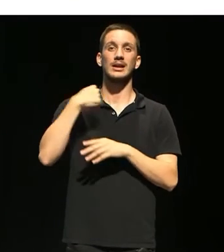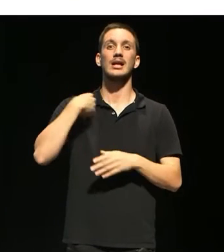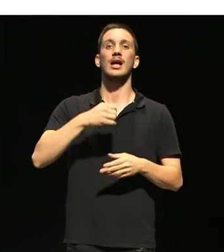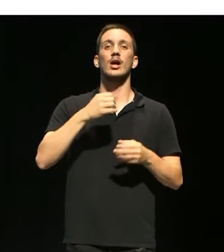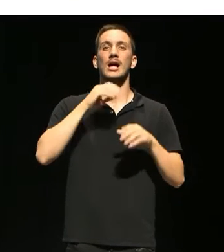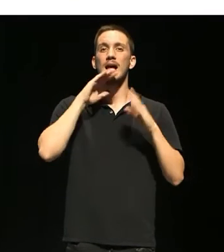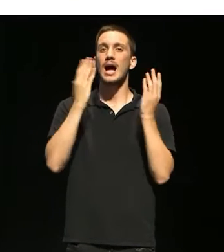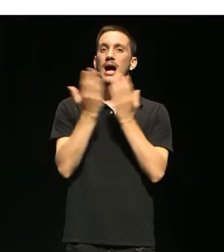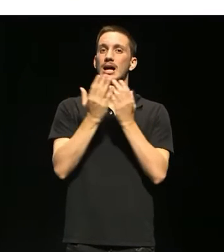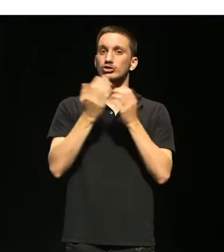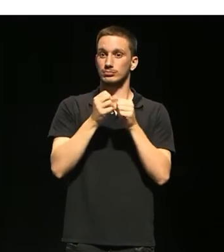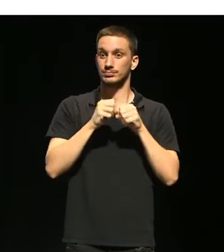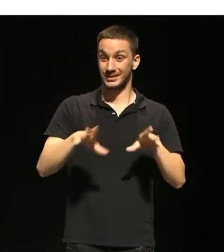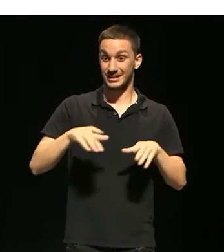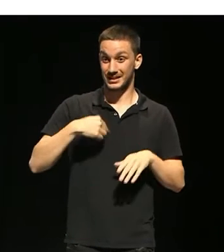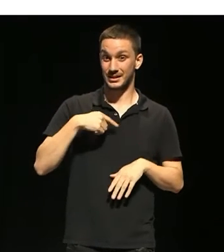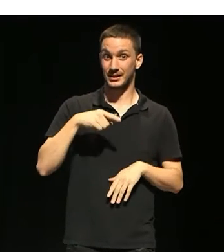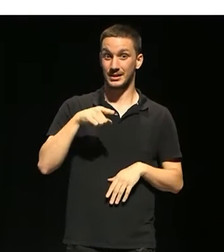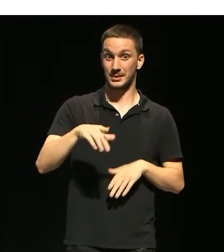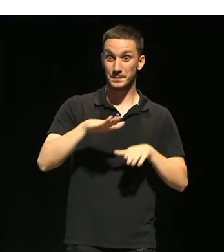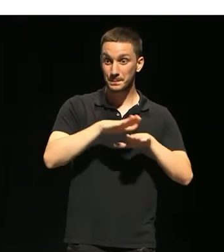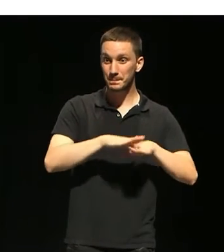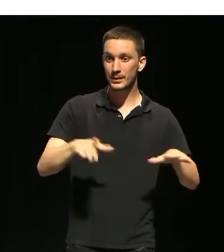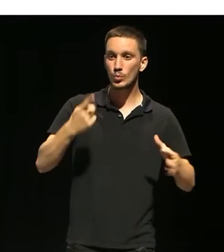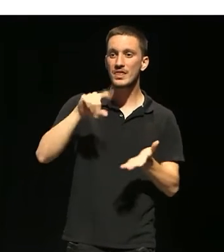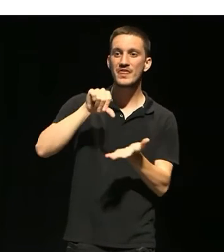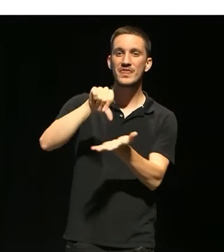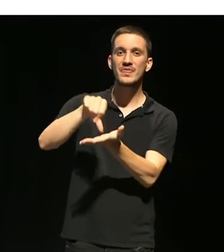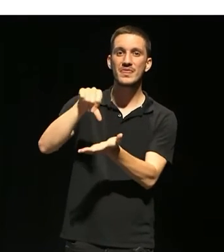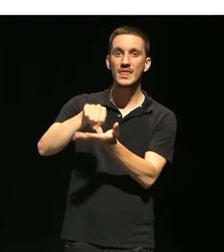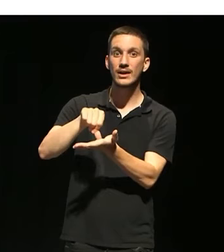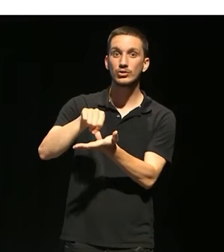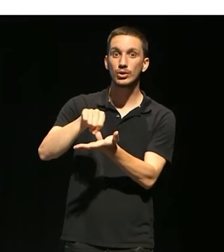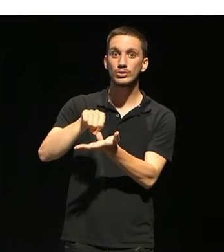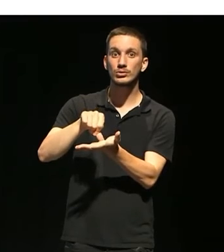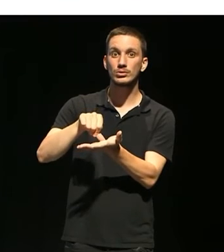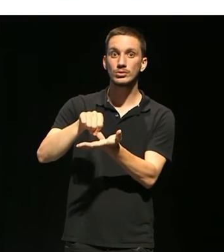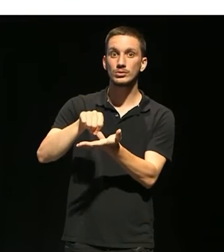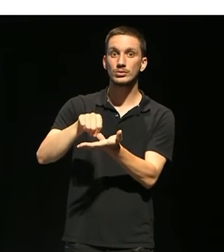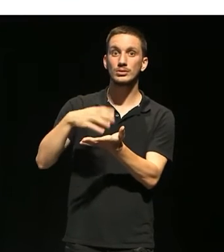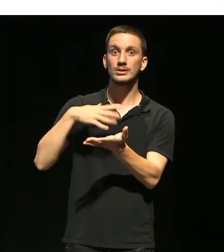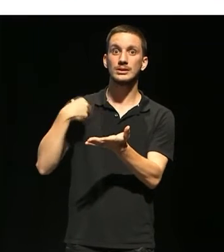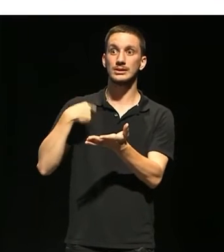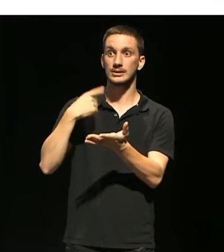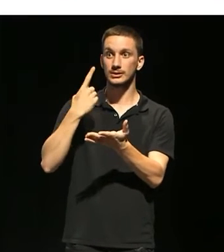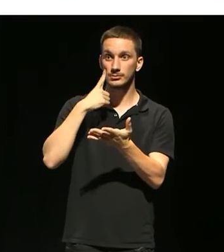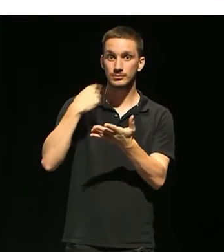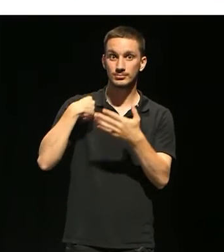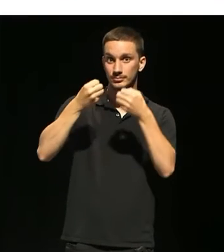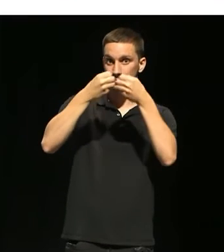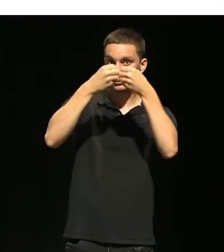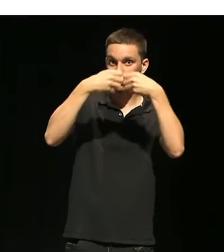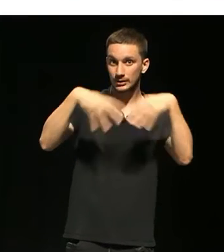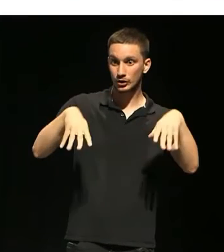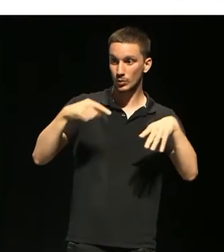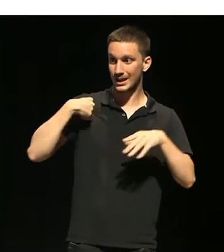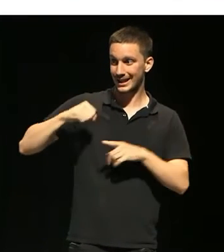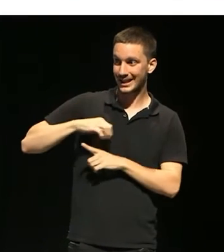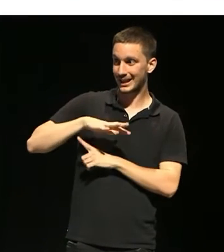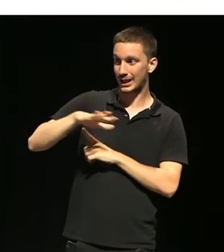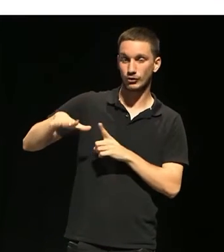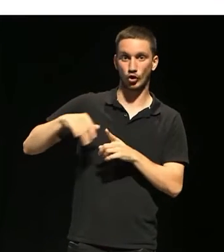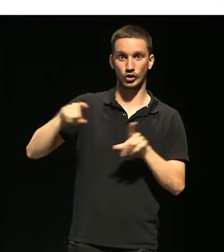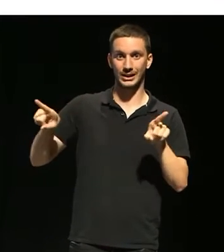escolar. Cap infant no hauria d'estar en un centre que no tingués la mateixa composició que la resta del seu entorn.